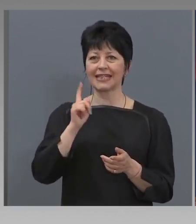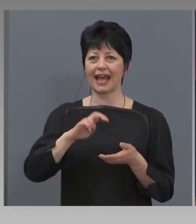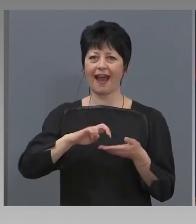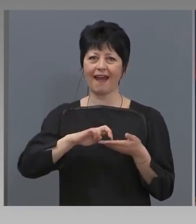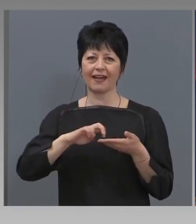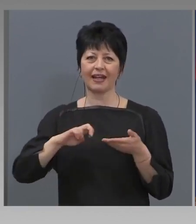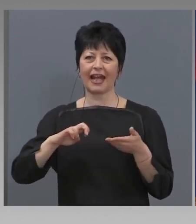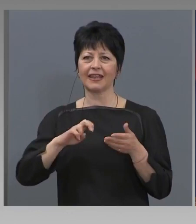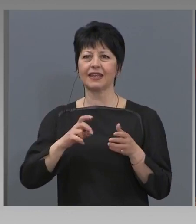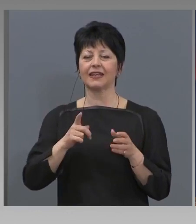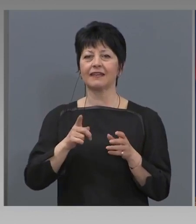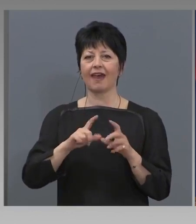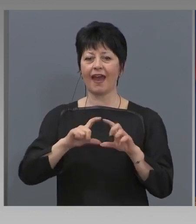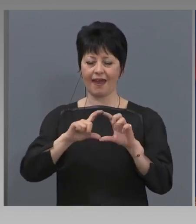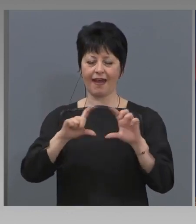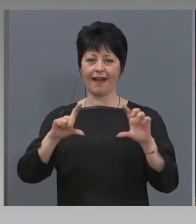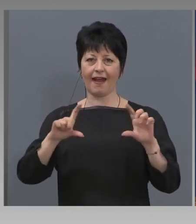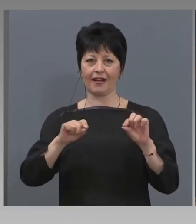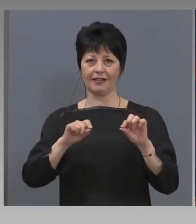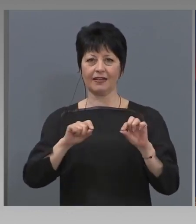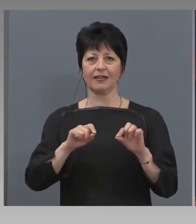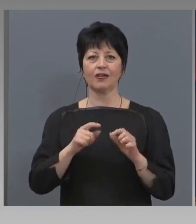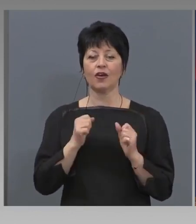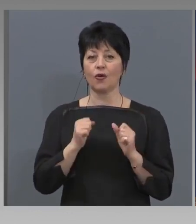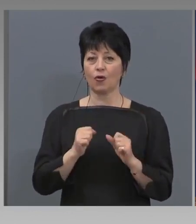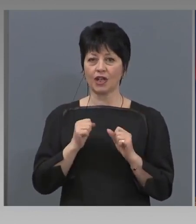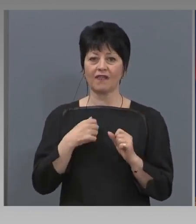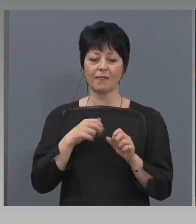ли очакваме? Опашки заради банковата ваканция.